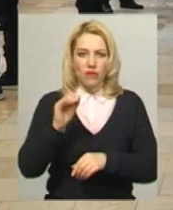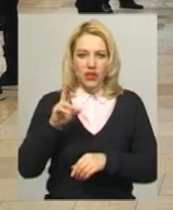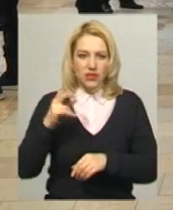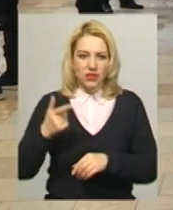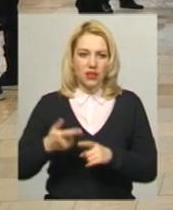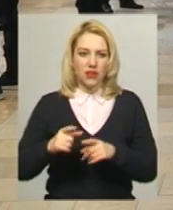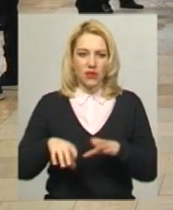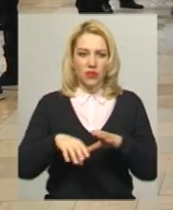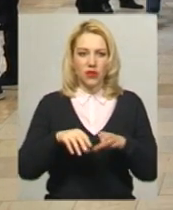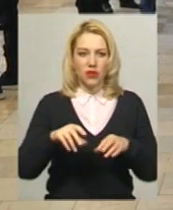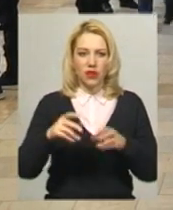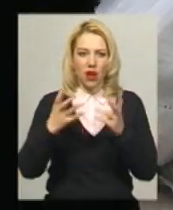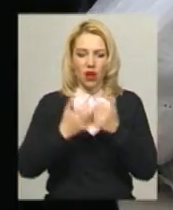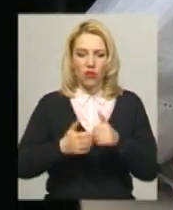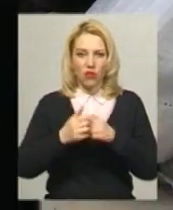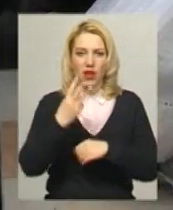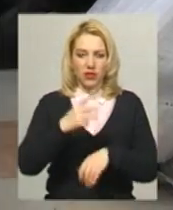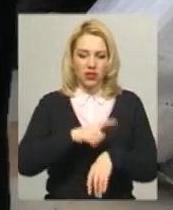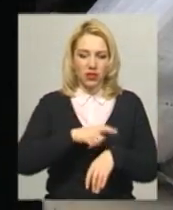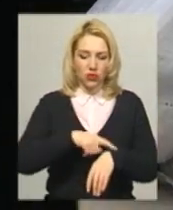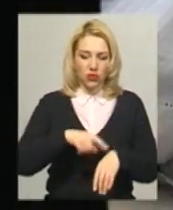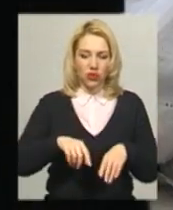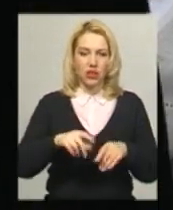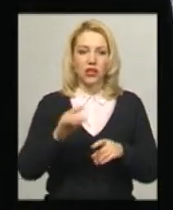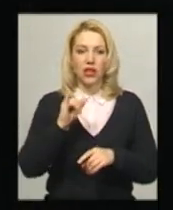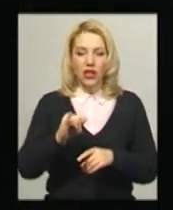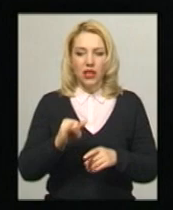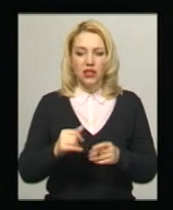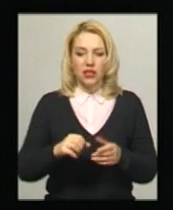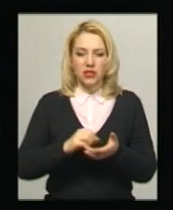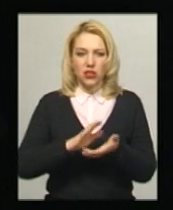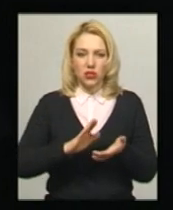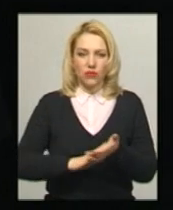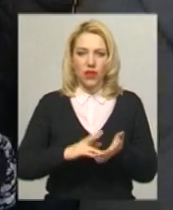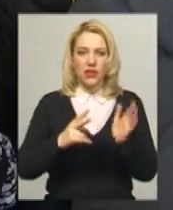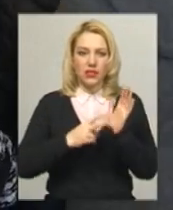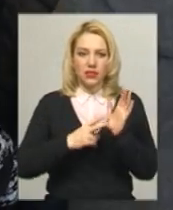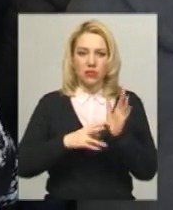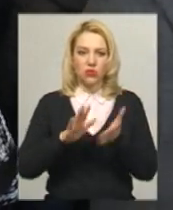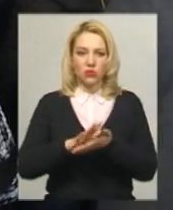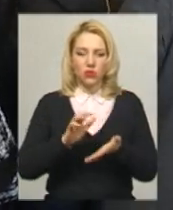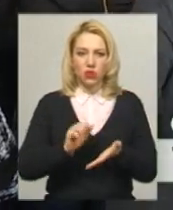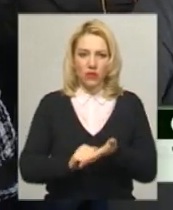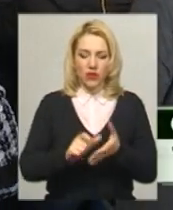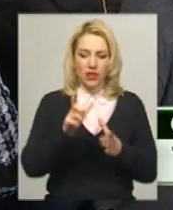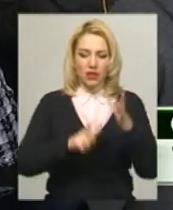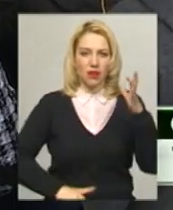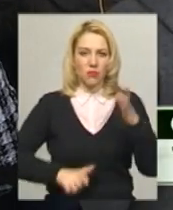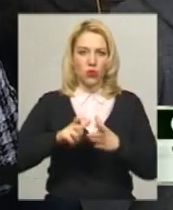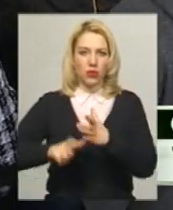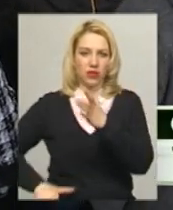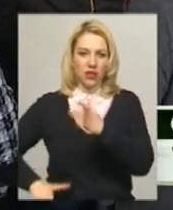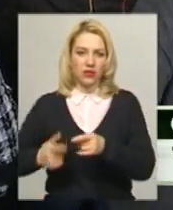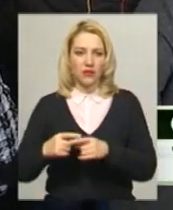на дільниці рахували протягом трьох годин. Порушень не зафіксували, проте зареєстрували сім зіпсованих бюлетенів. Поставили на чергу нас, тут у нас